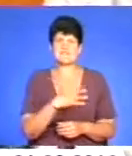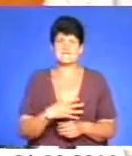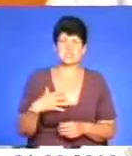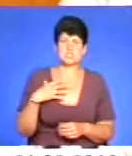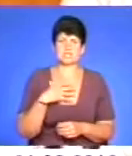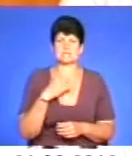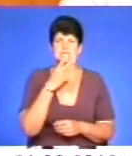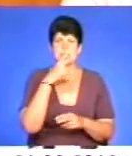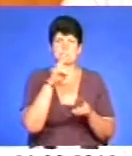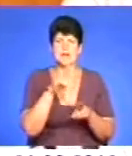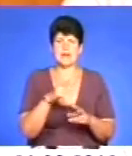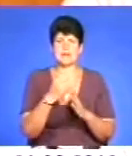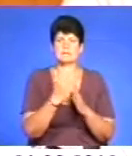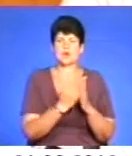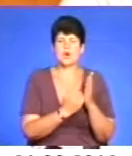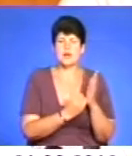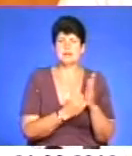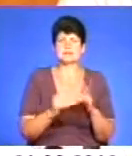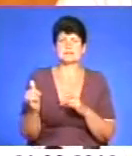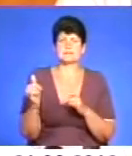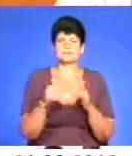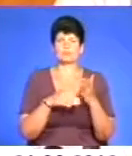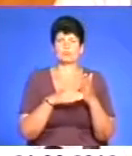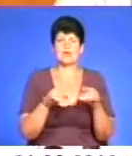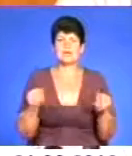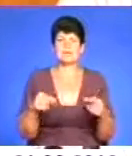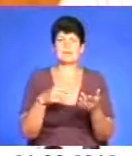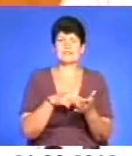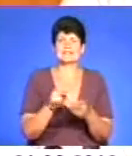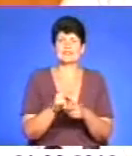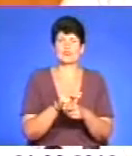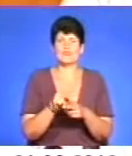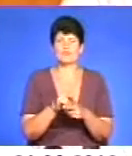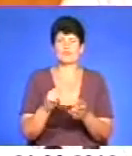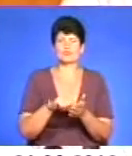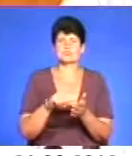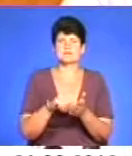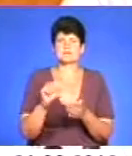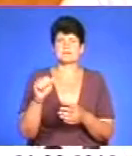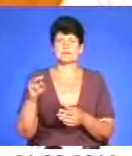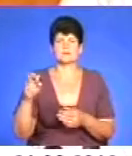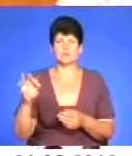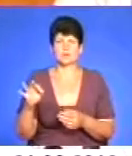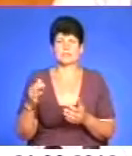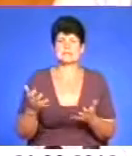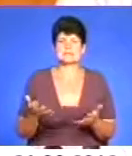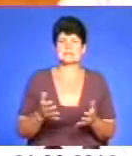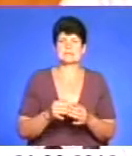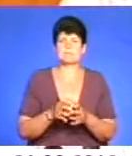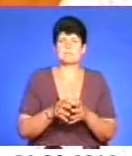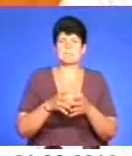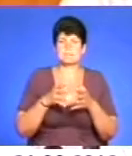програми, яка забезпечує допомогу і реабілітацію лікування учасників антитерористичної операції, які збільшені на